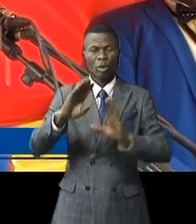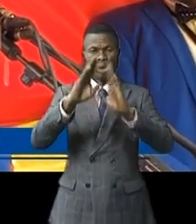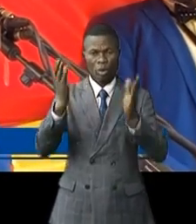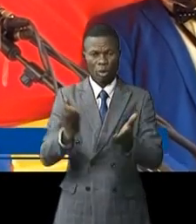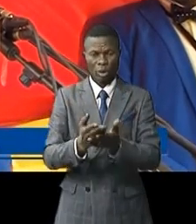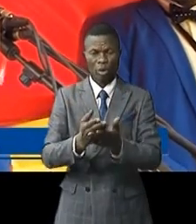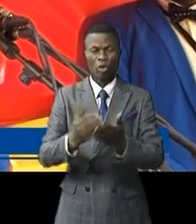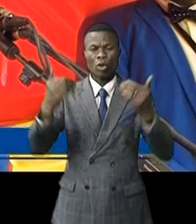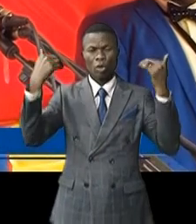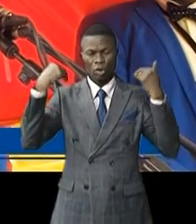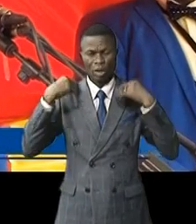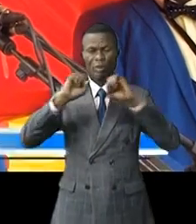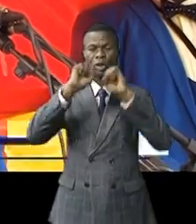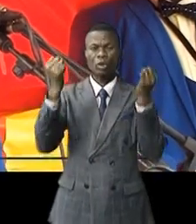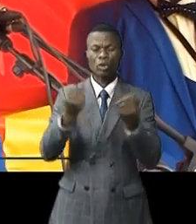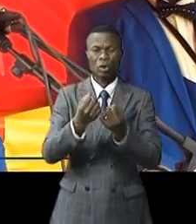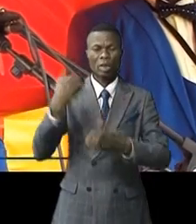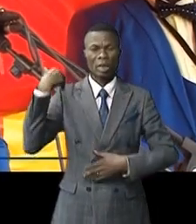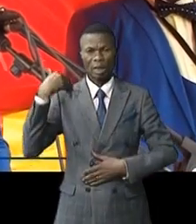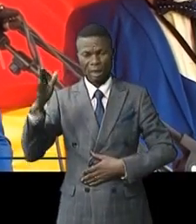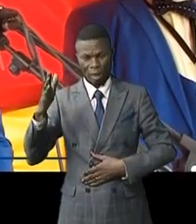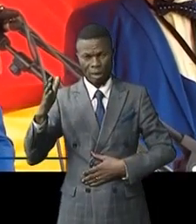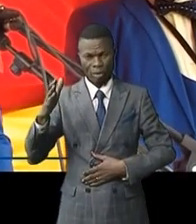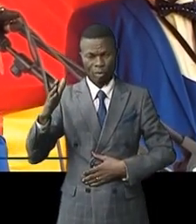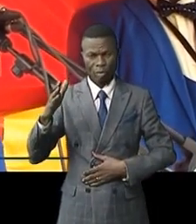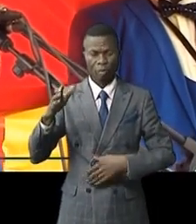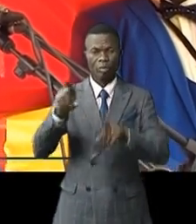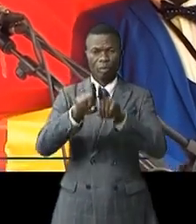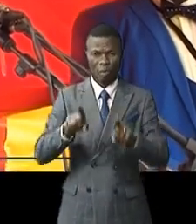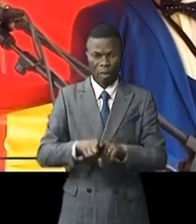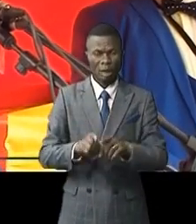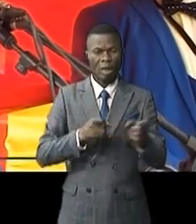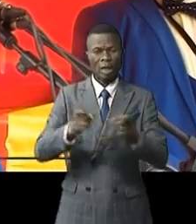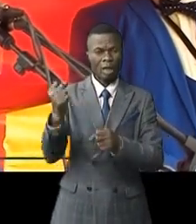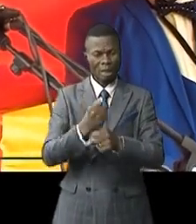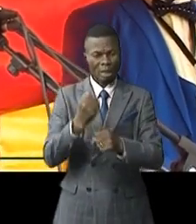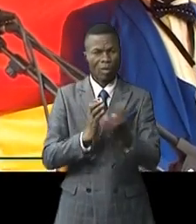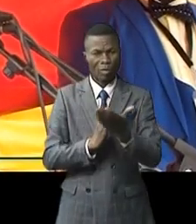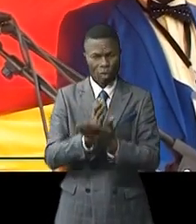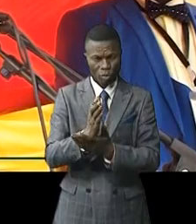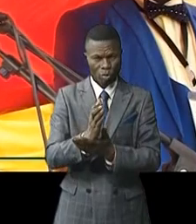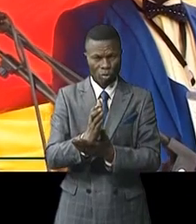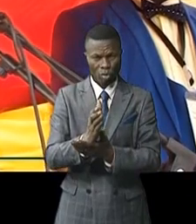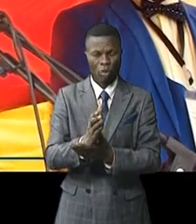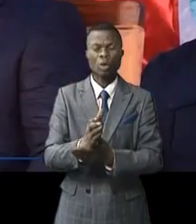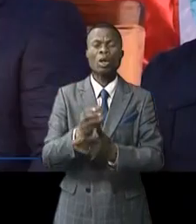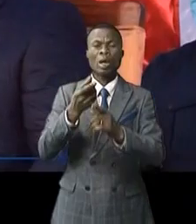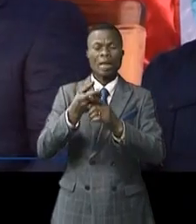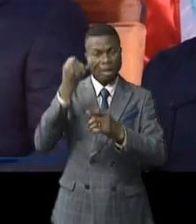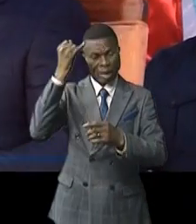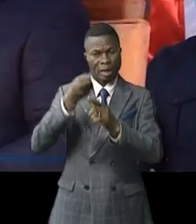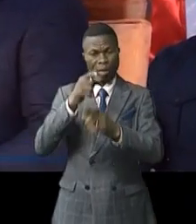les gestionnaires publics pour qu'ils se prennent de la bonne gouvernance prouvée par votre Excellences